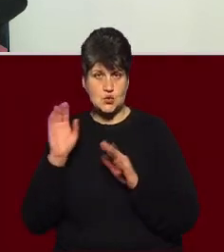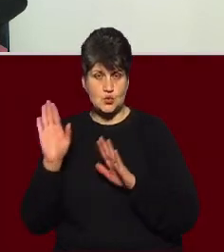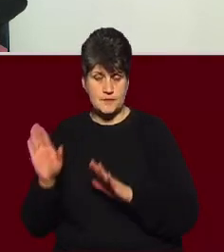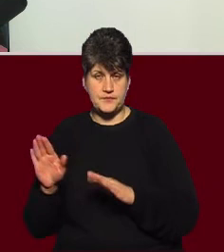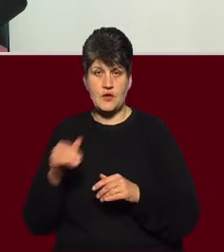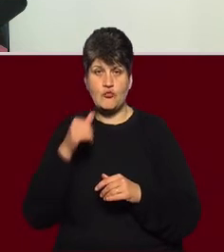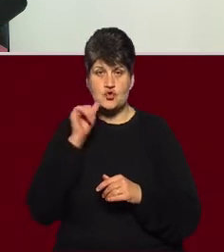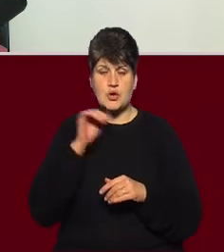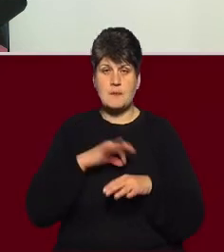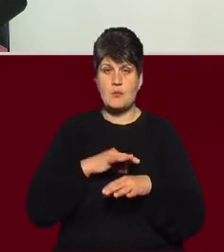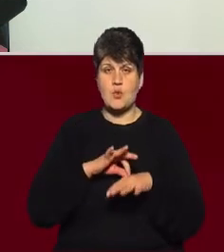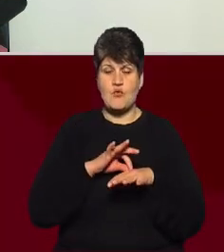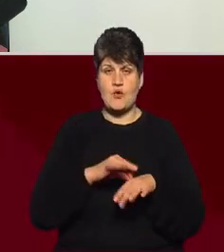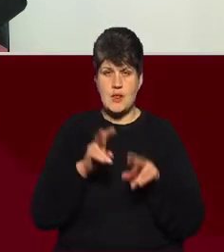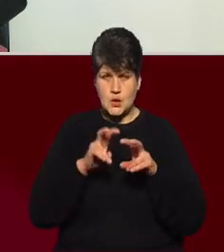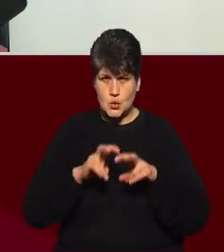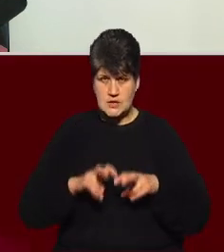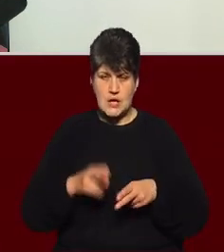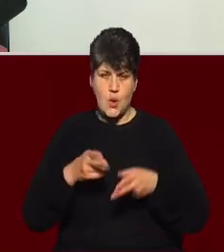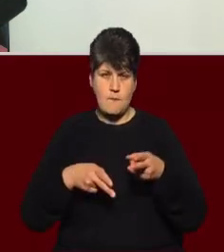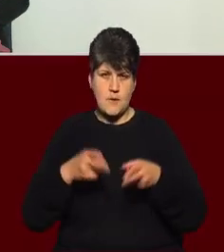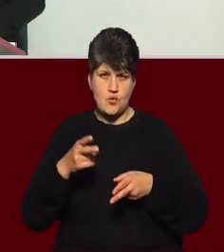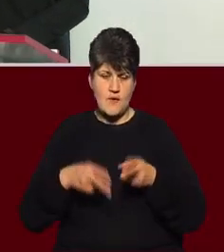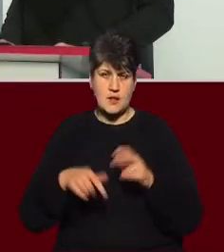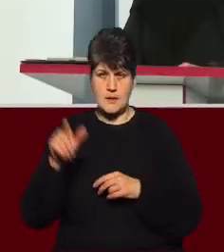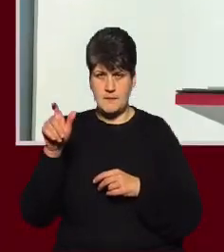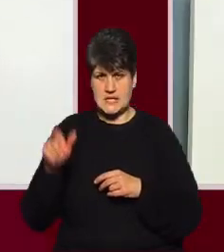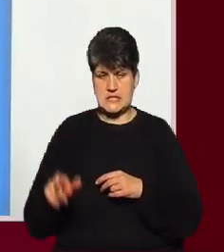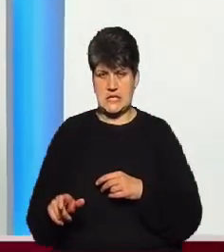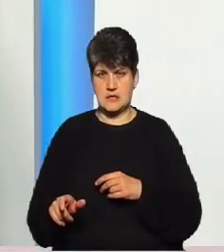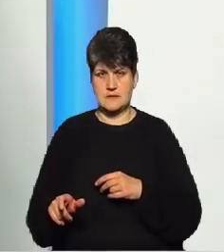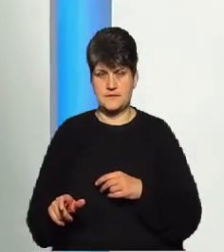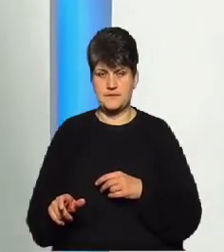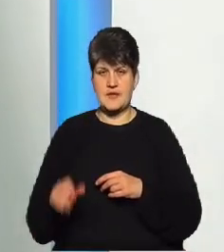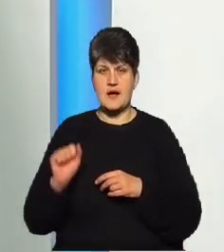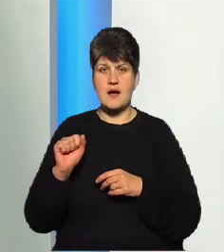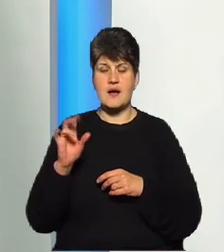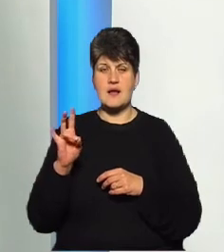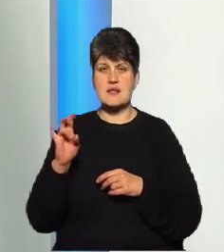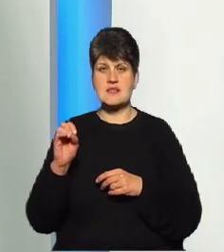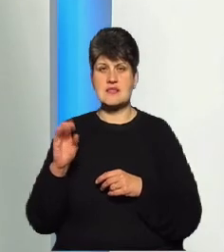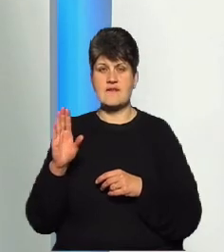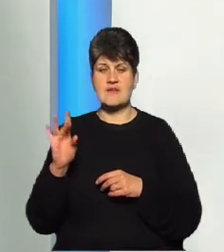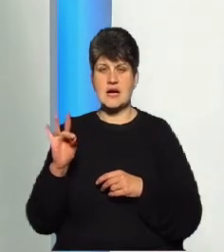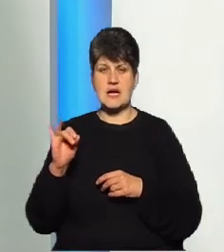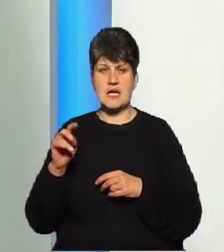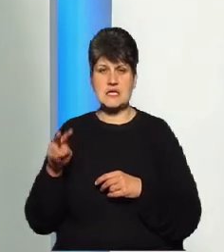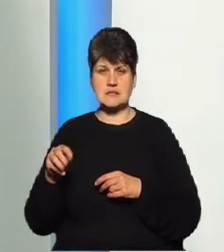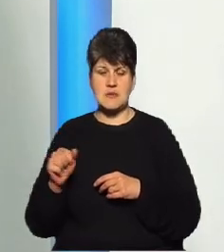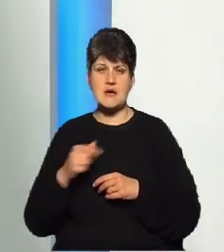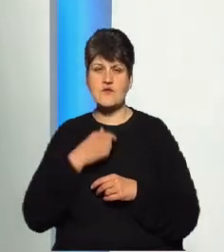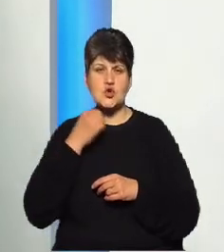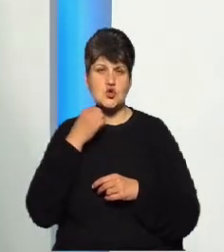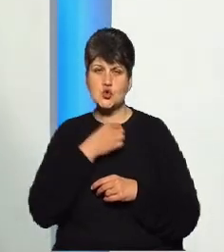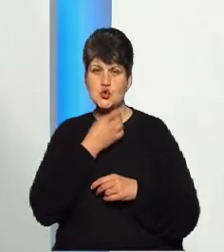дослідження і оперували пацієнта з аневризмою, аневризмою екстракраніального відділу сонної артерії, тобто на шиї,